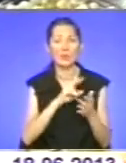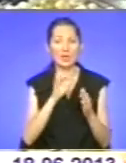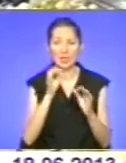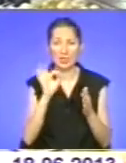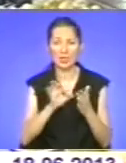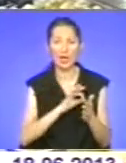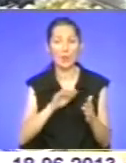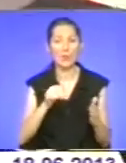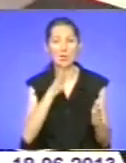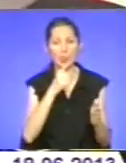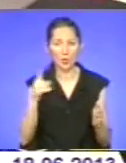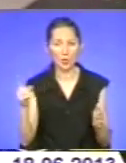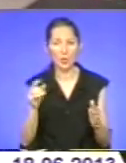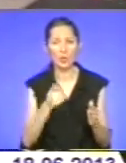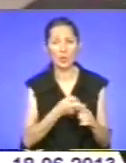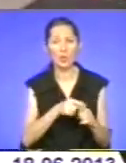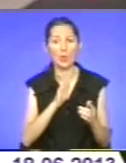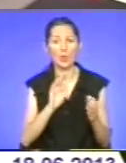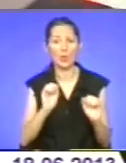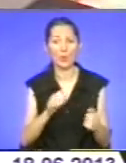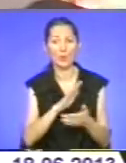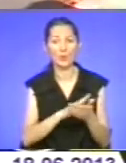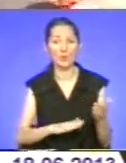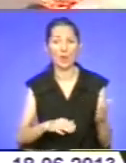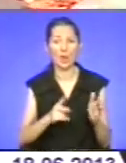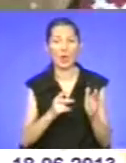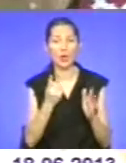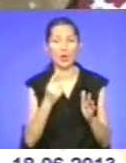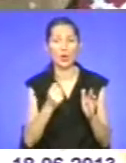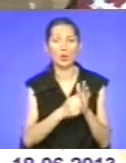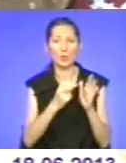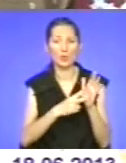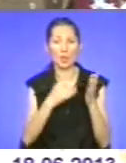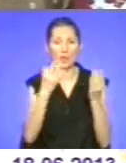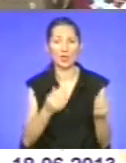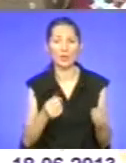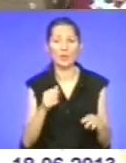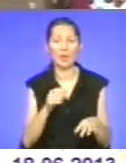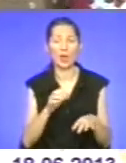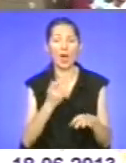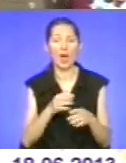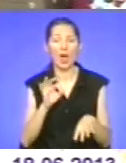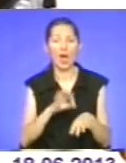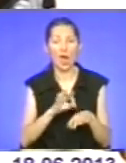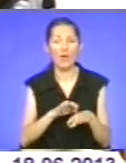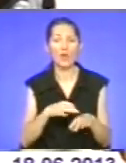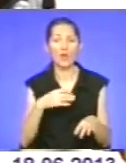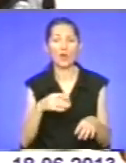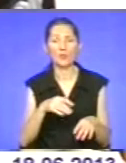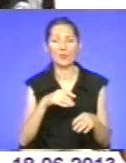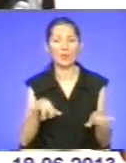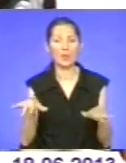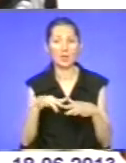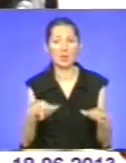який може тривати від 1 до 7 днів. Основними проявами є нездуження, слабкість, відсутність апетиту, підвищення температури